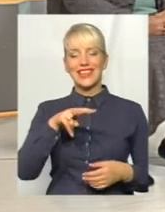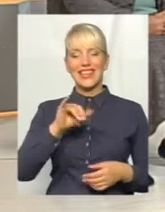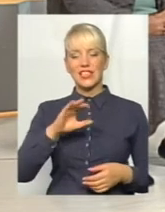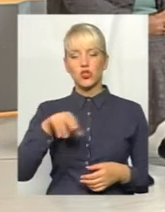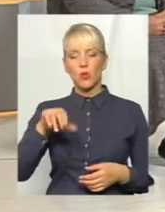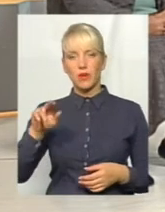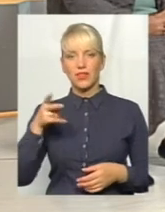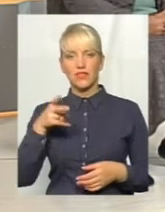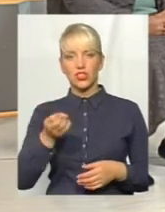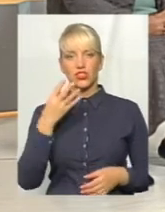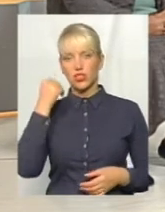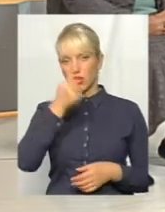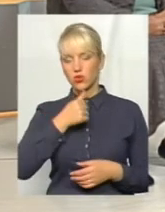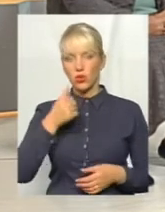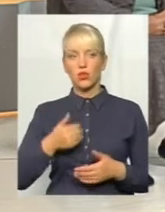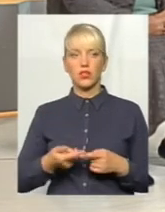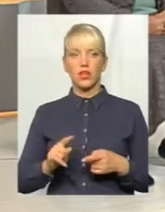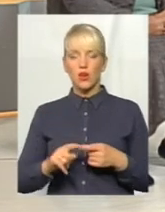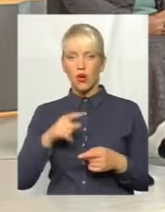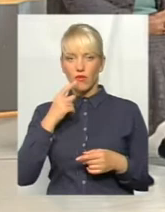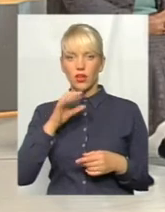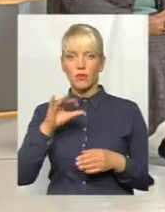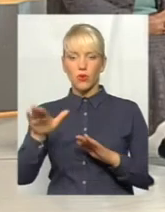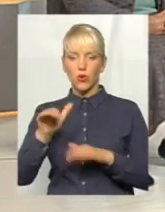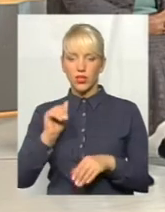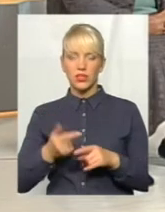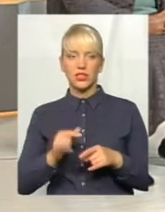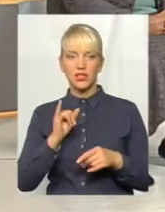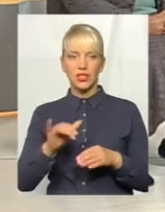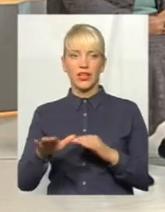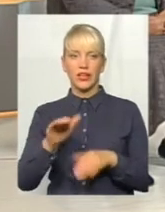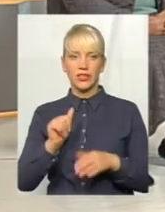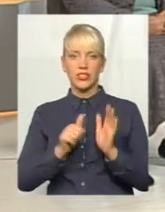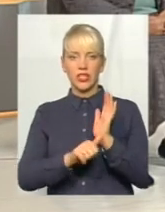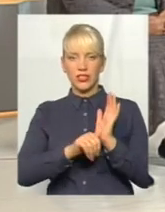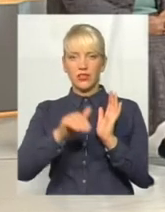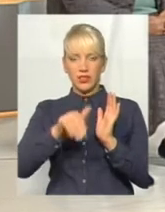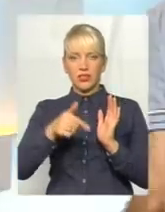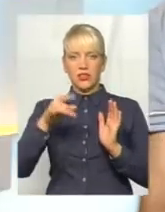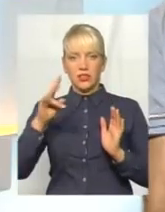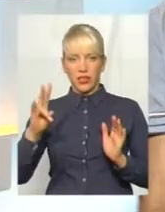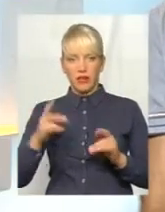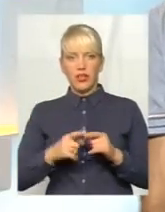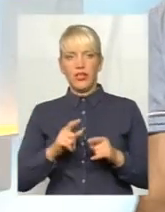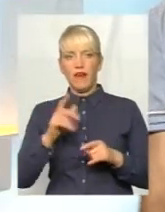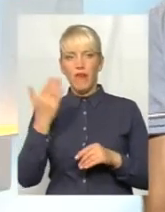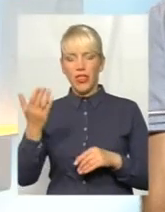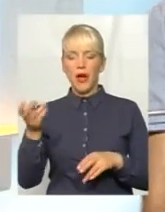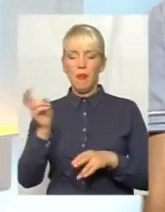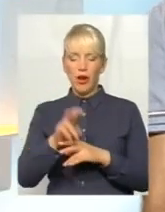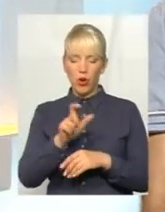дізнаються про кредит. І кредит 60 тисяч гривень. Люди приходять, пишуть заяву.